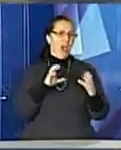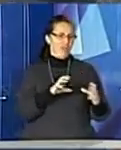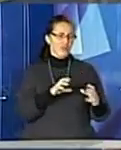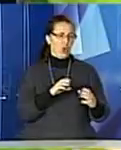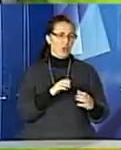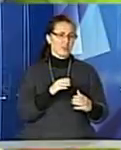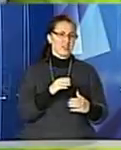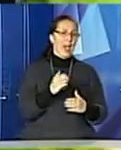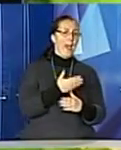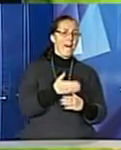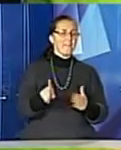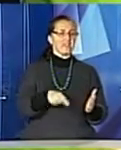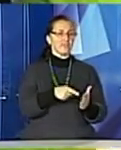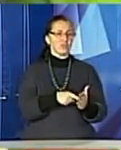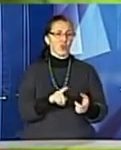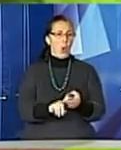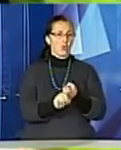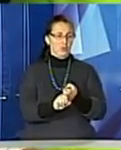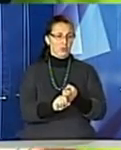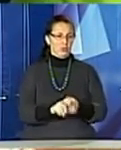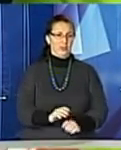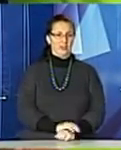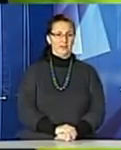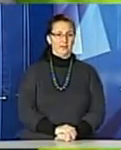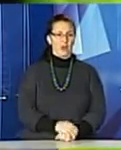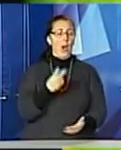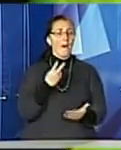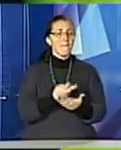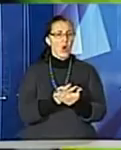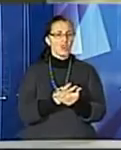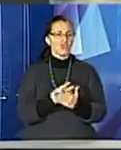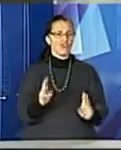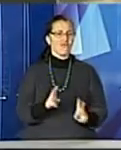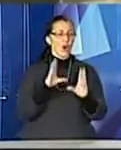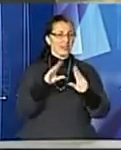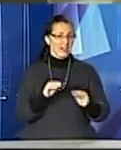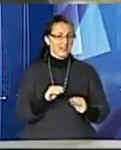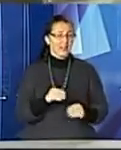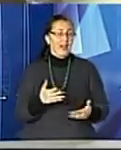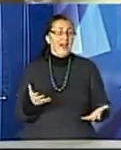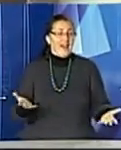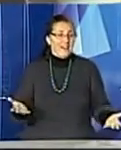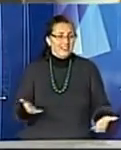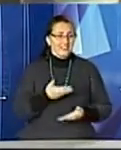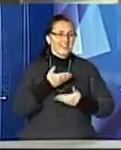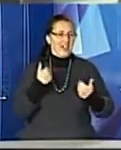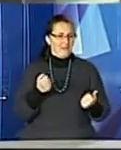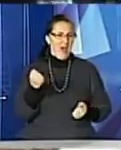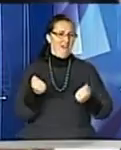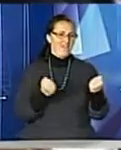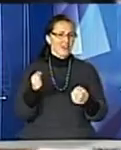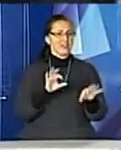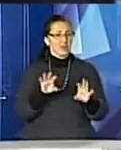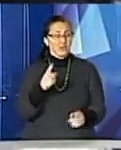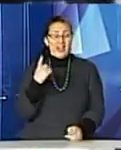сполучення. З документами все в порядку. Покажіть, вони гасники. Та от їх у маршрутці немає. Водій пояснює,